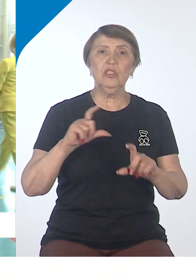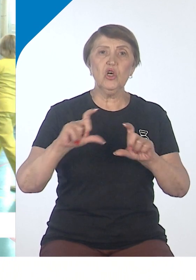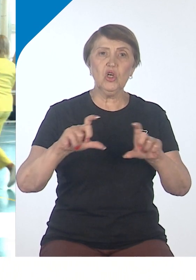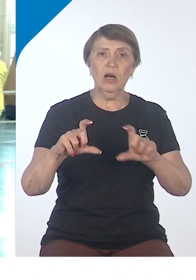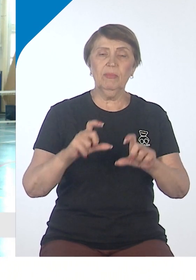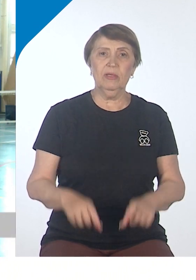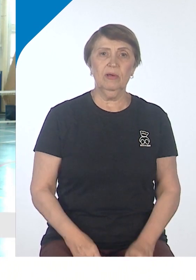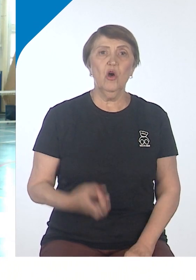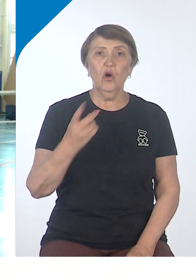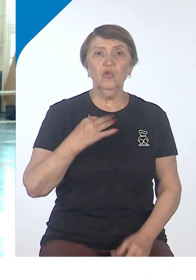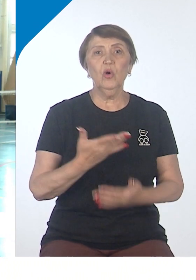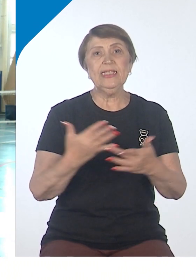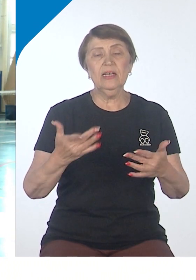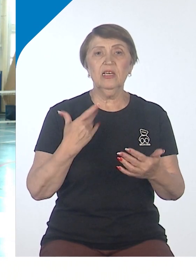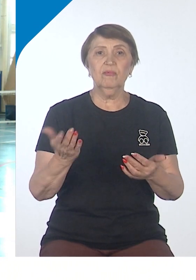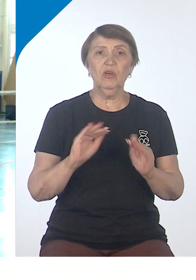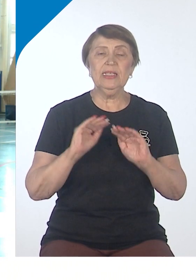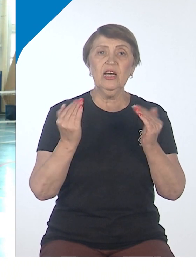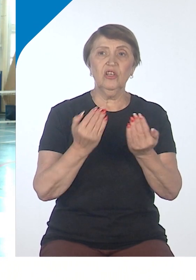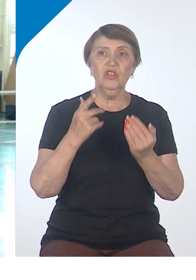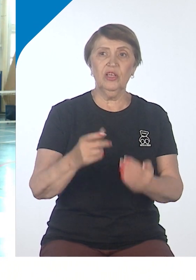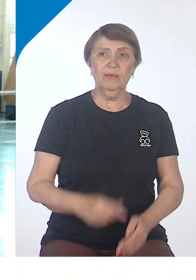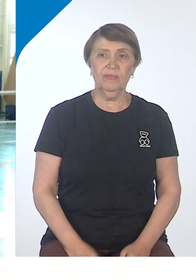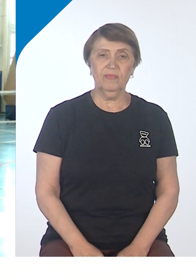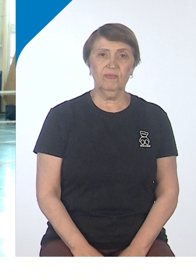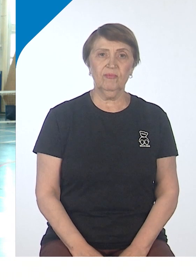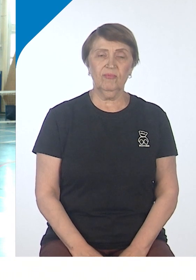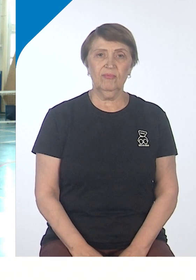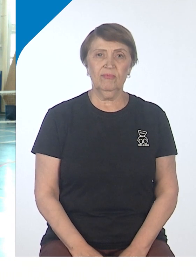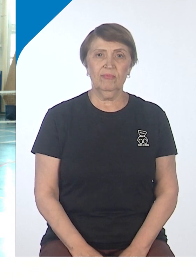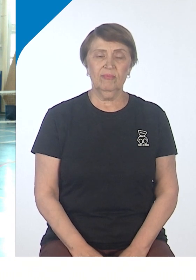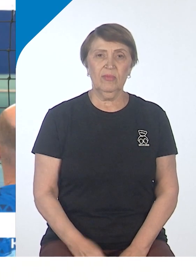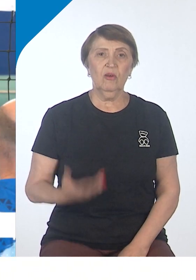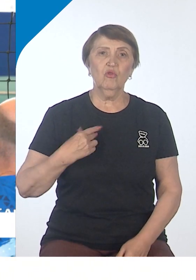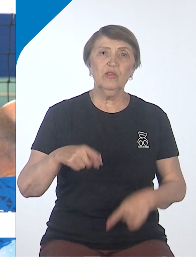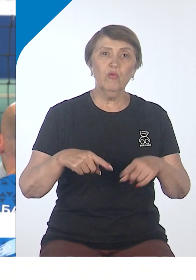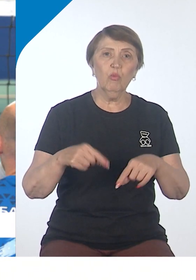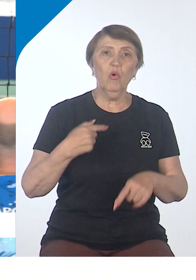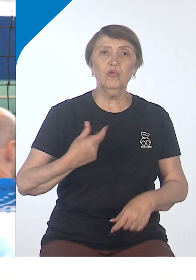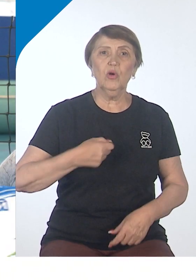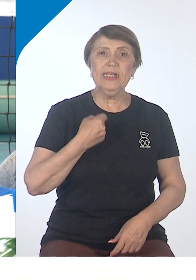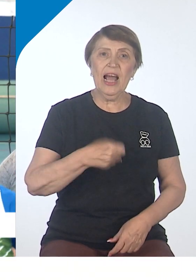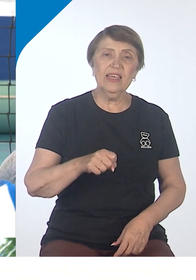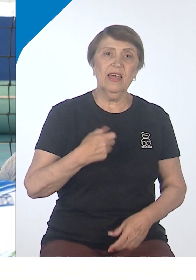некоторыми ограничениями. Баскетбол как бы нет, варейбол нет, футбол само собой нет, хоккея тоже нет. Но остальные, которые я могу, я